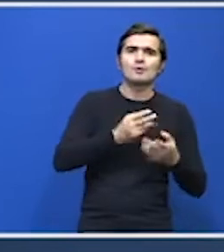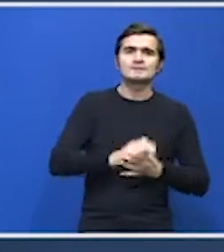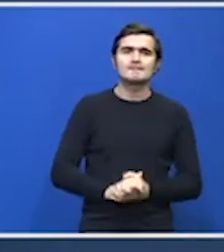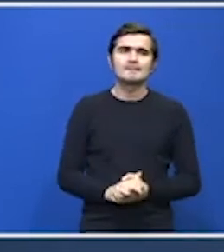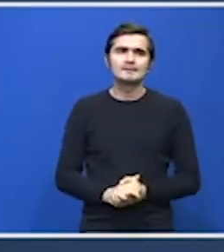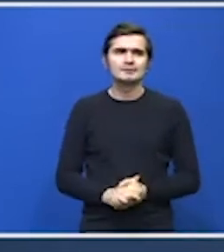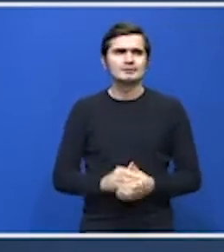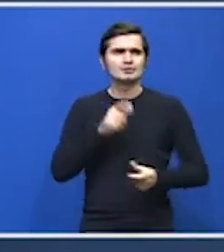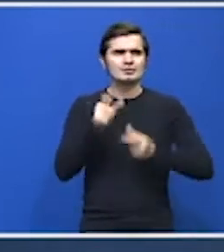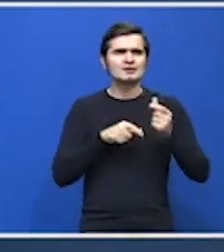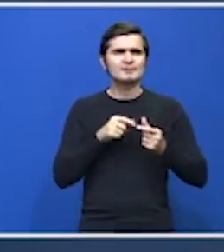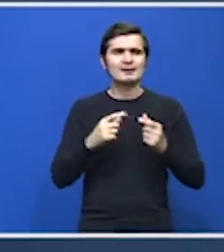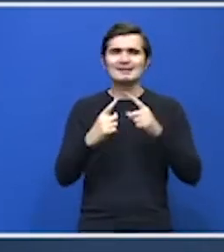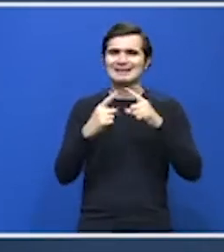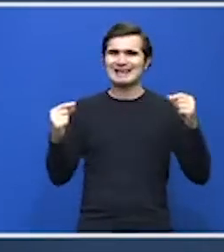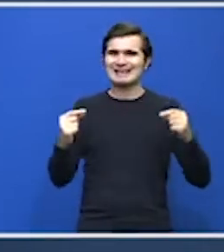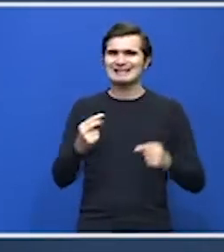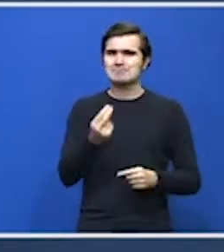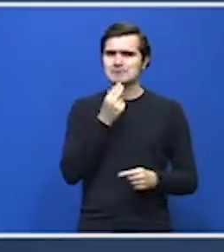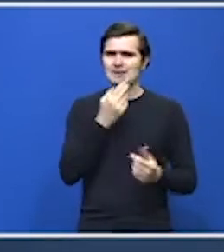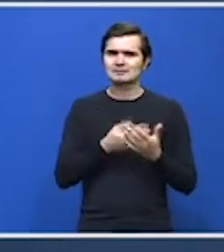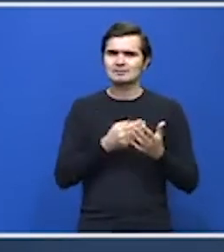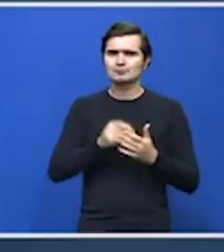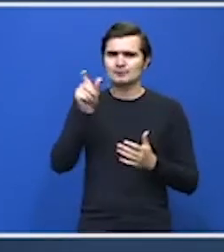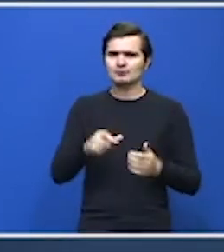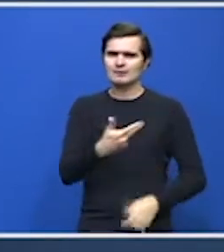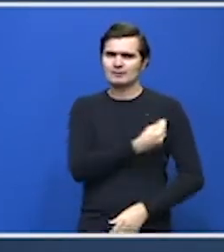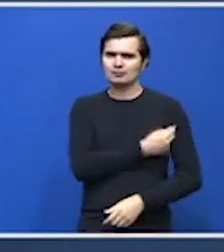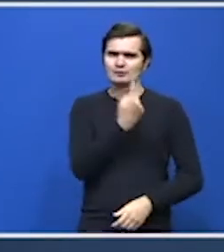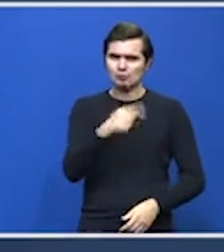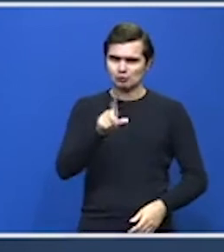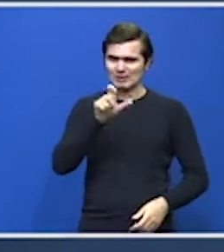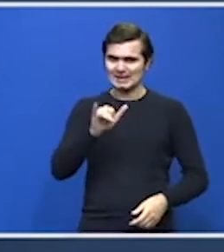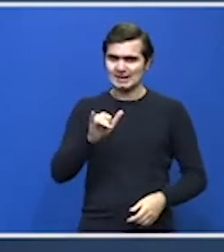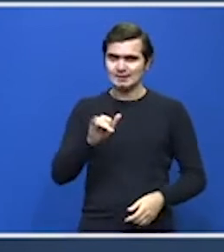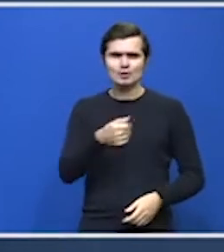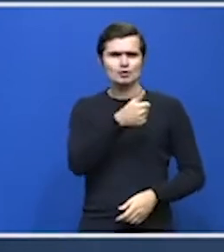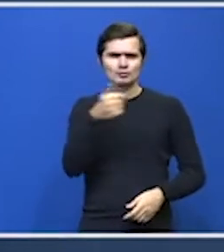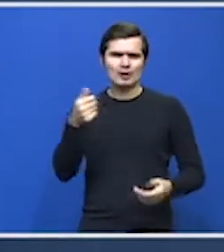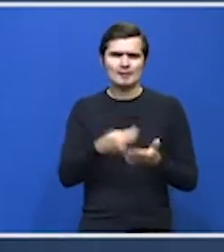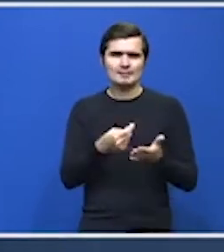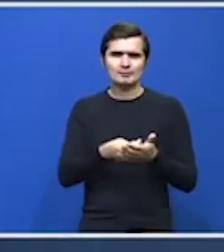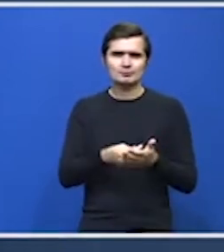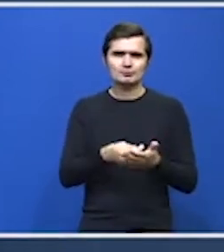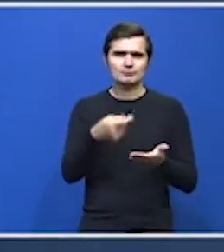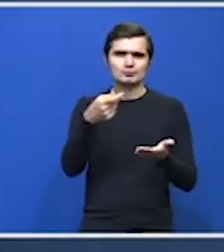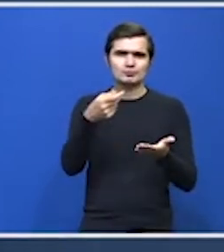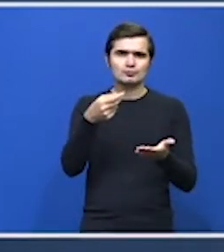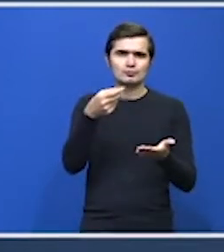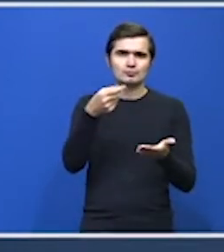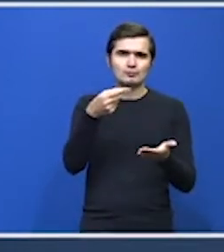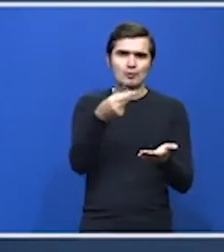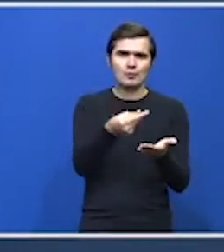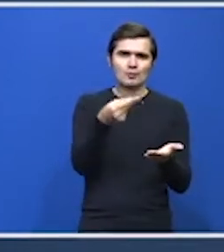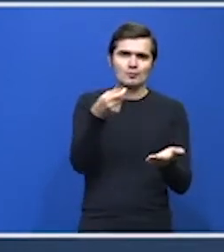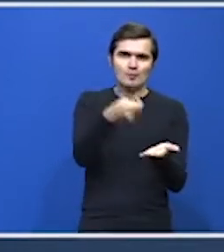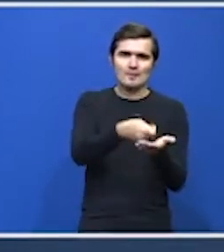Legat de acele etichete pentru persoanele vaccinate, care vor avea o valoare de 100 de lei, doar pentru achiziția de produse alimentare, la orice magazin?